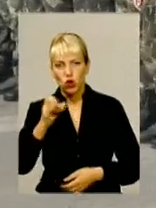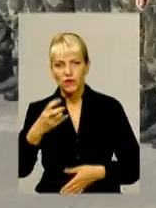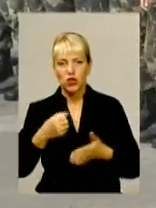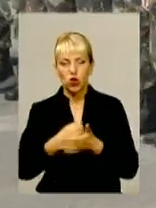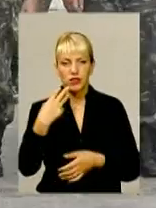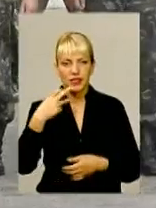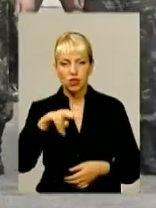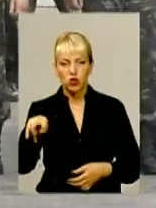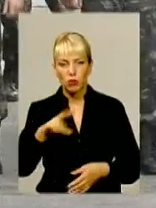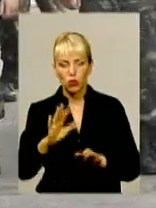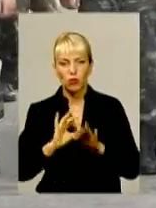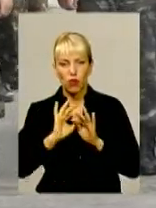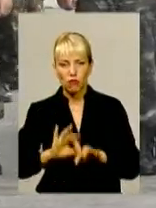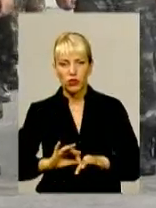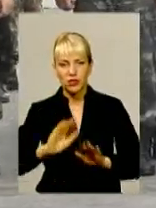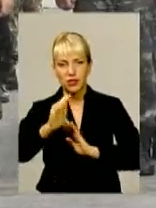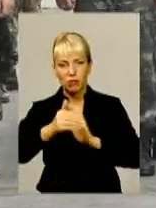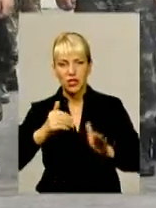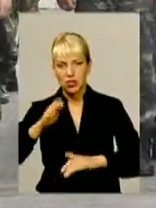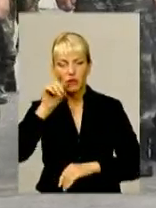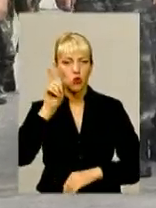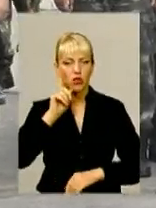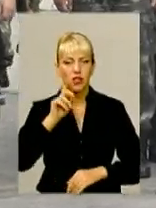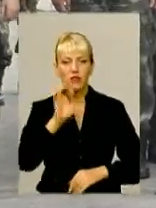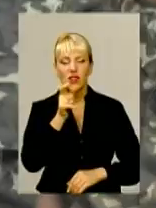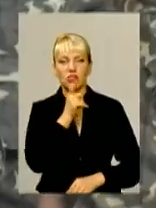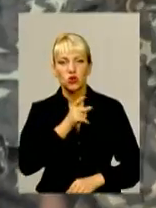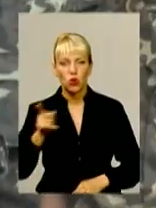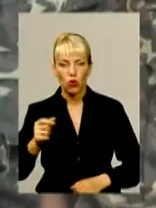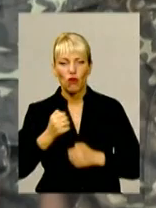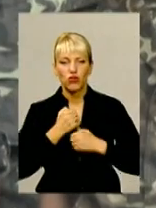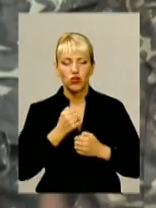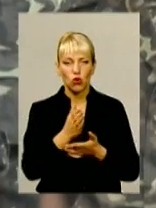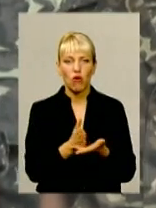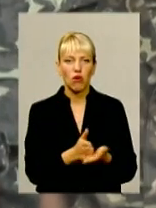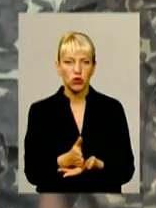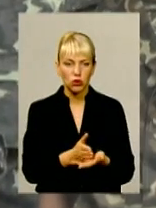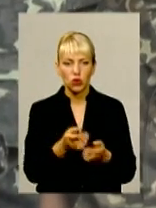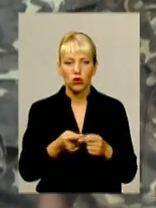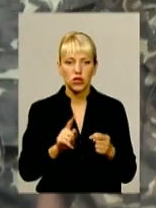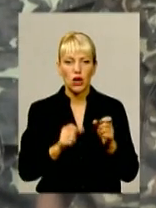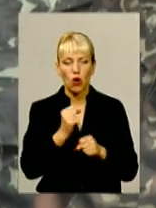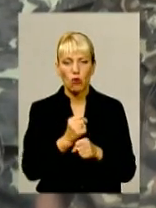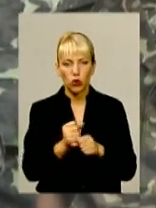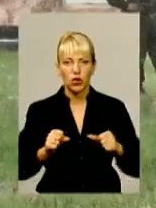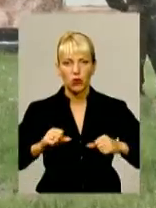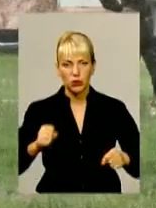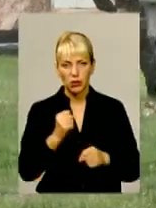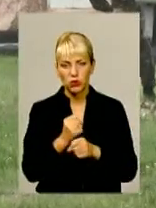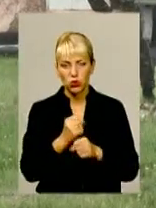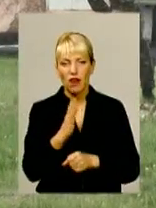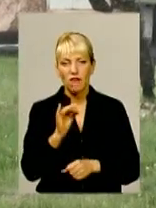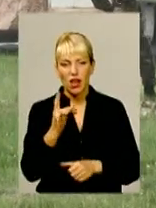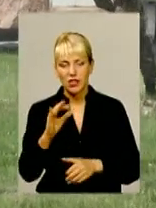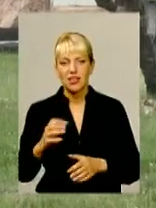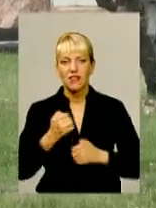листопада буде проводитися призов юнаків на строкову військову службу. Робота медичних комісій стартує уже у вересні. До війська призвуть